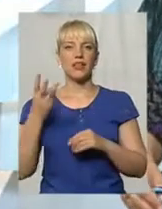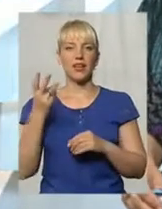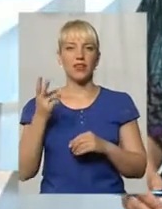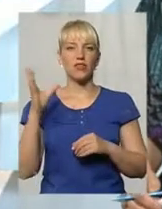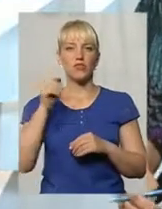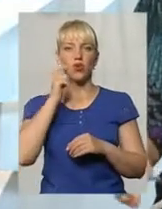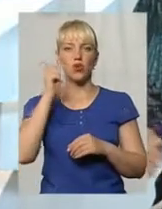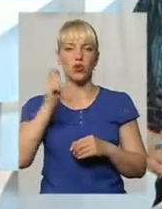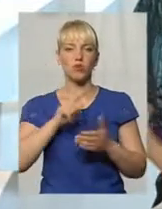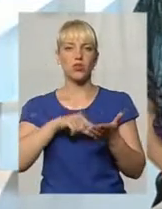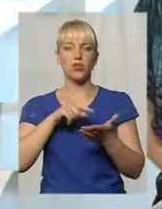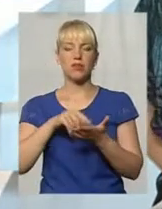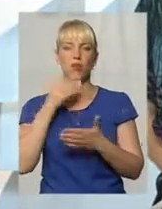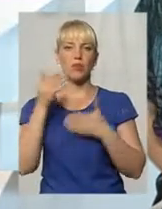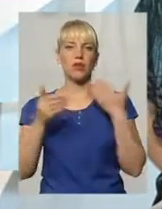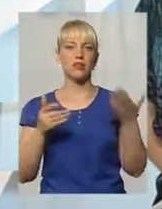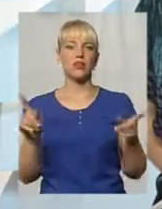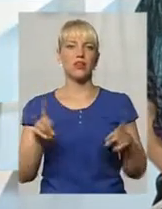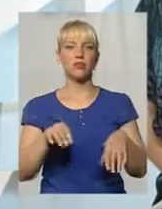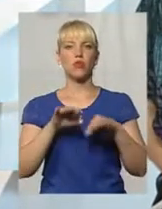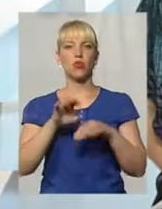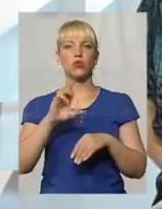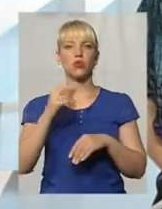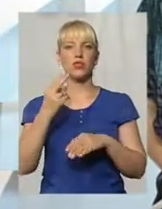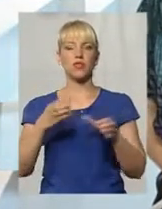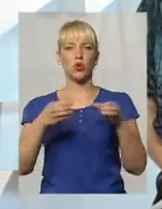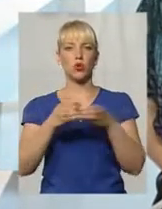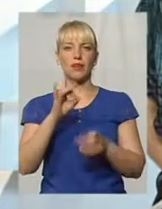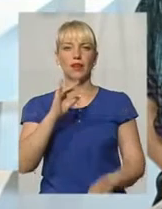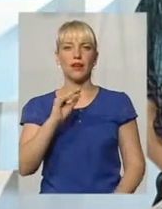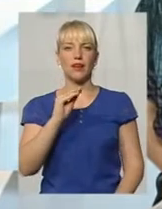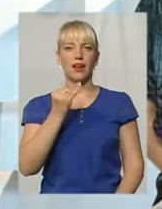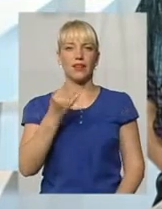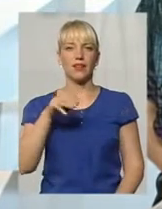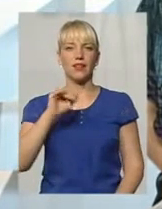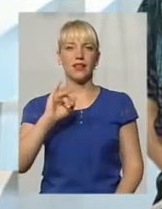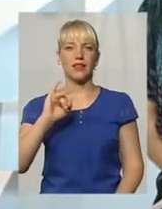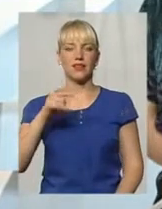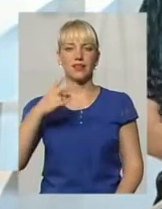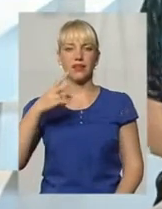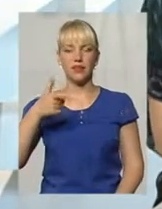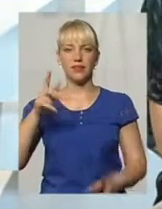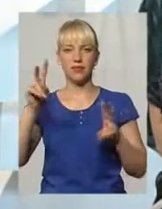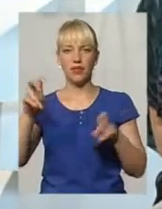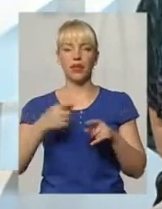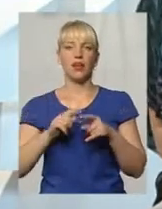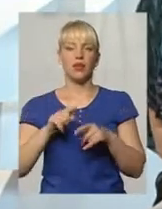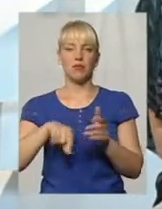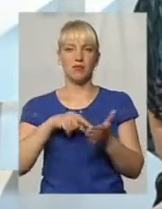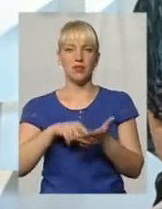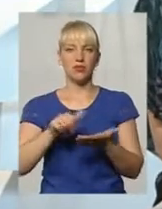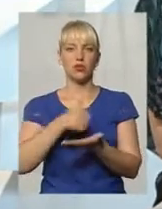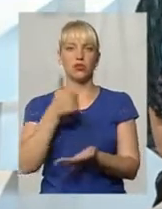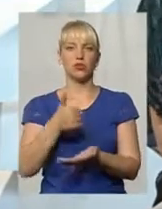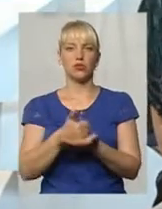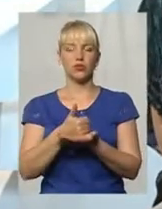муніципального опитування, яке провела соціологічна група «Рейтинг», місто Хмельницький очолив сумний